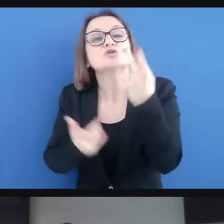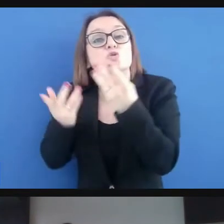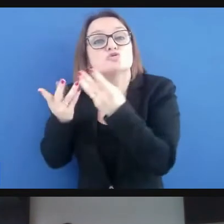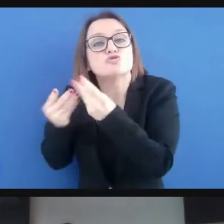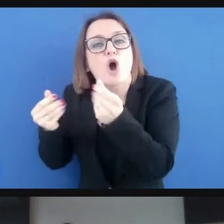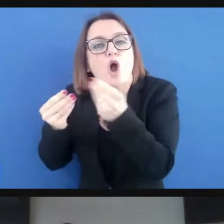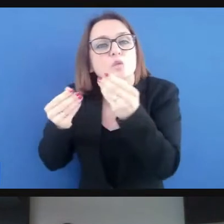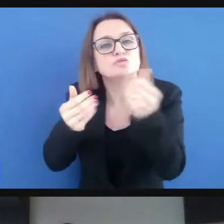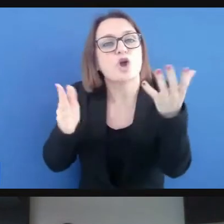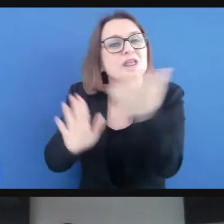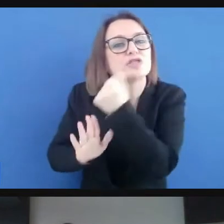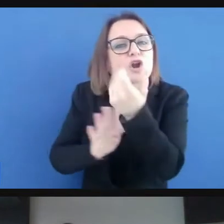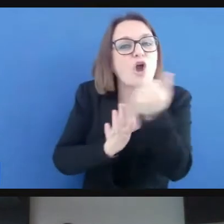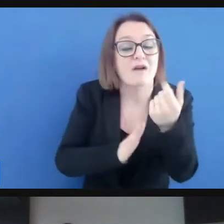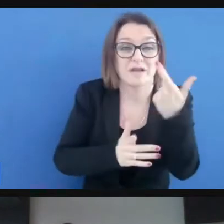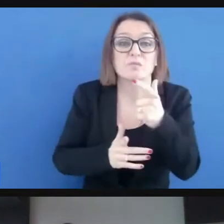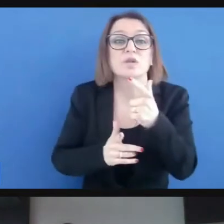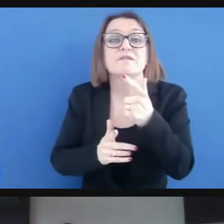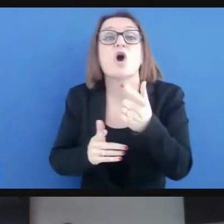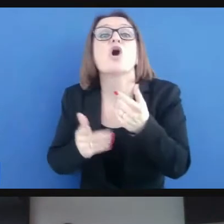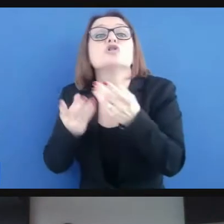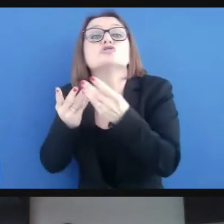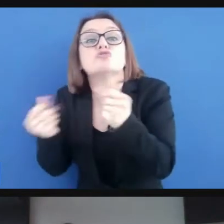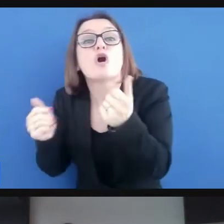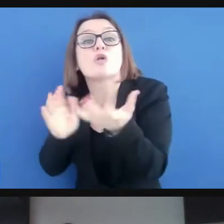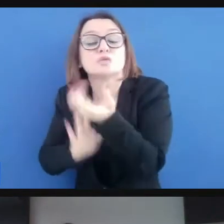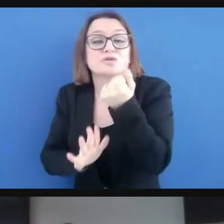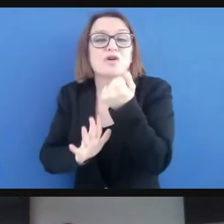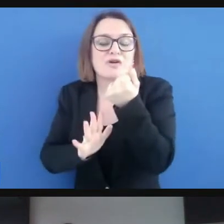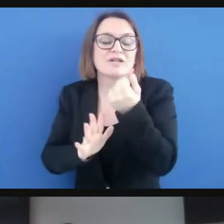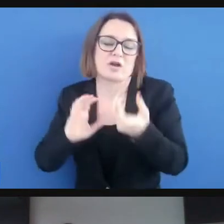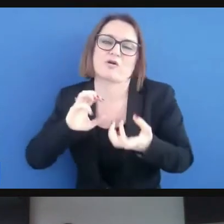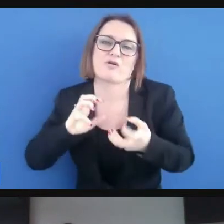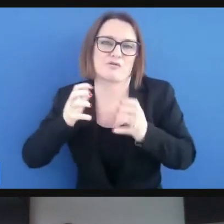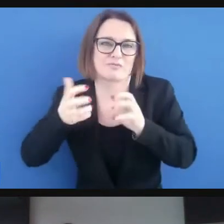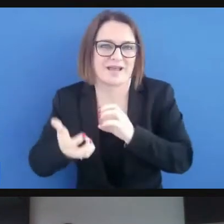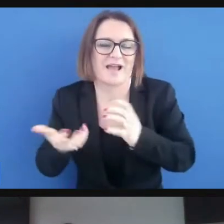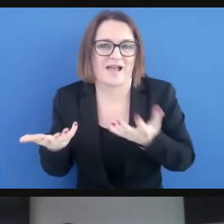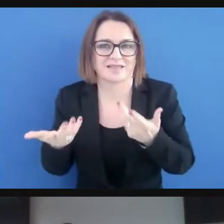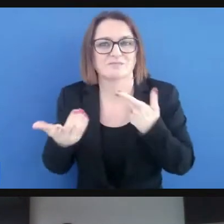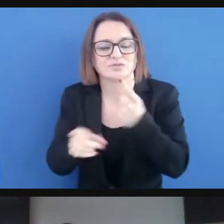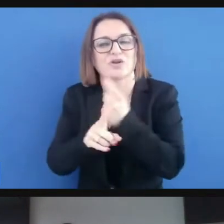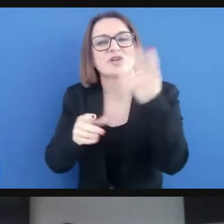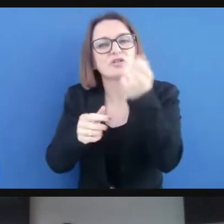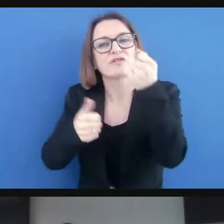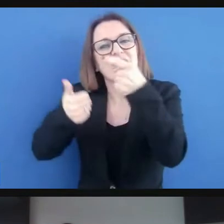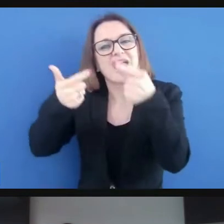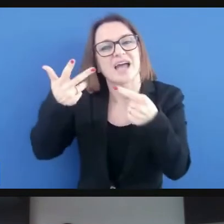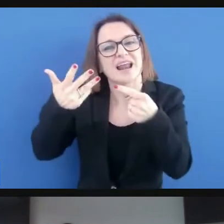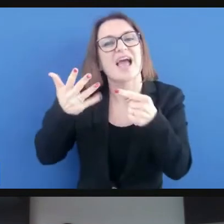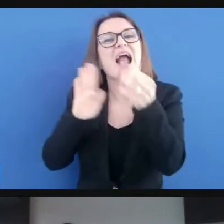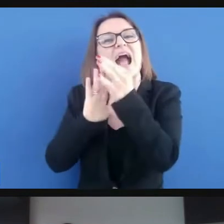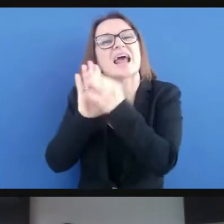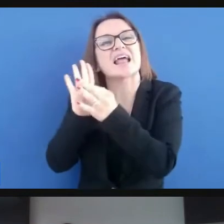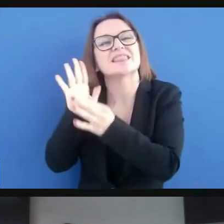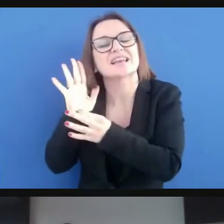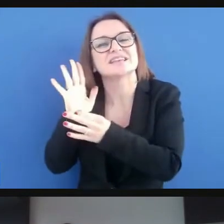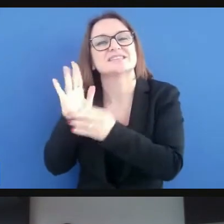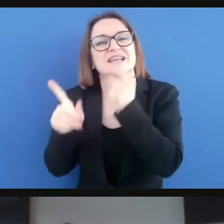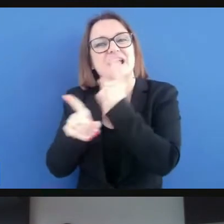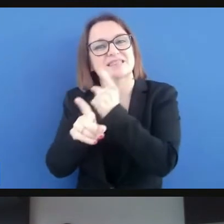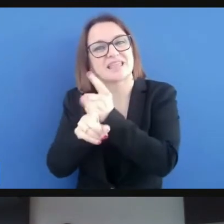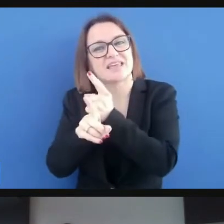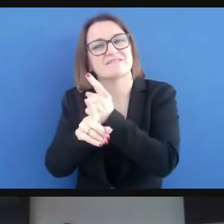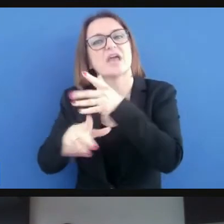che sono soluzioni complesse per poter immaginare testi con queste caratteristiche che appunto come si diceva devono mettere insieme tante